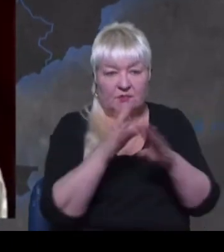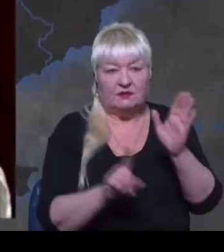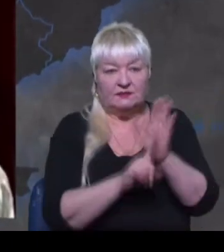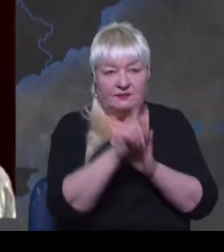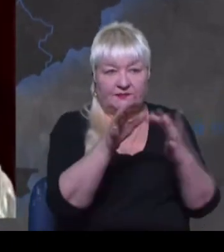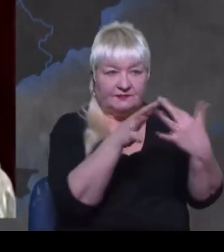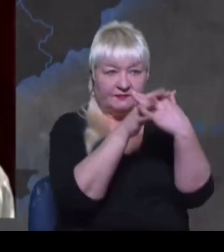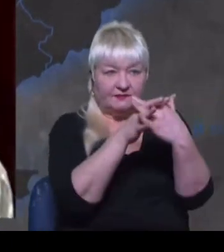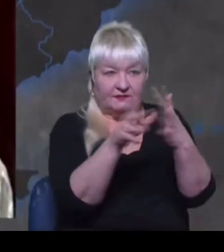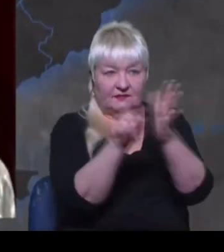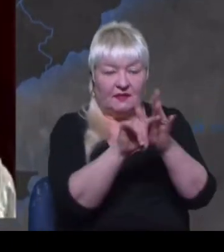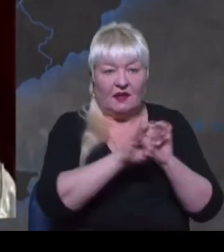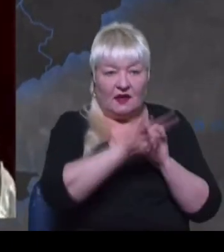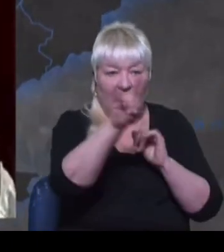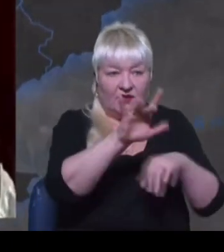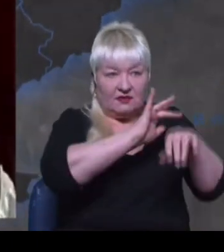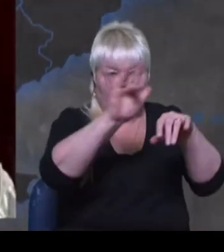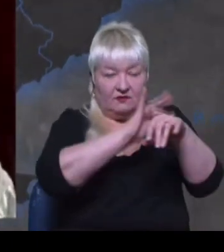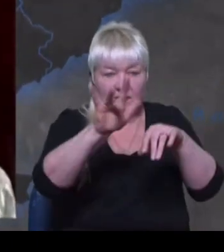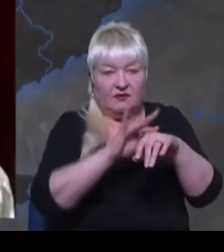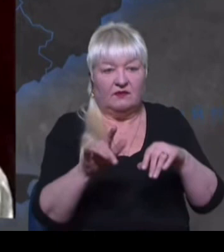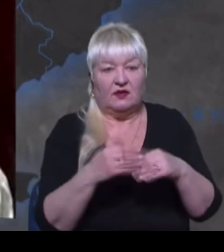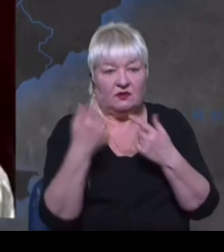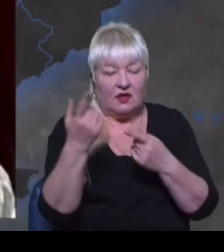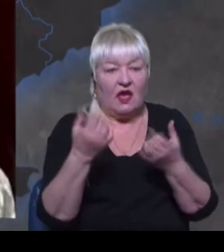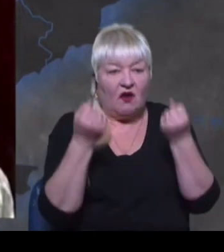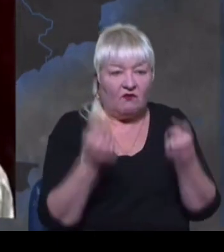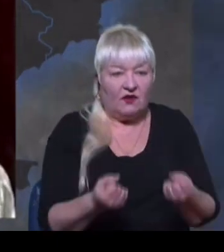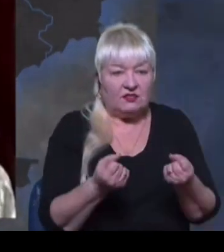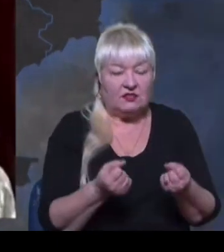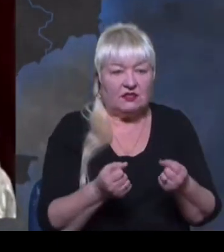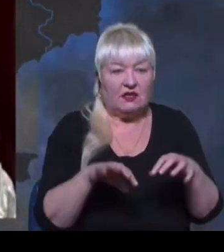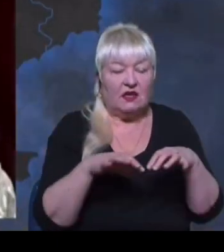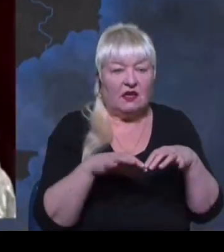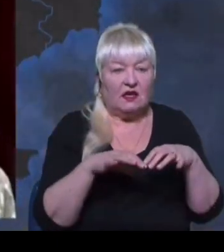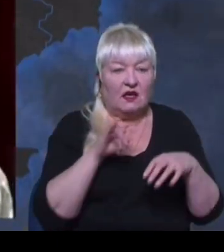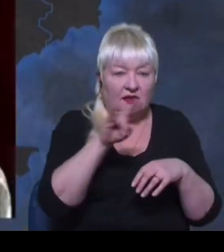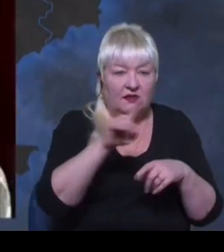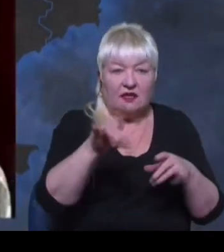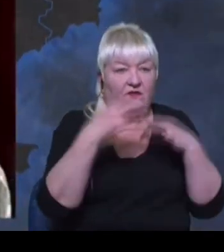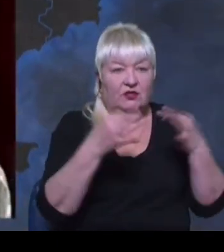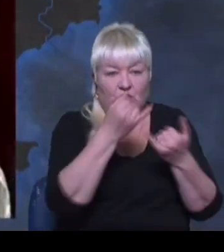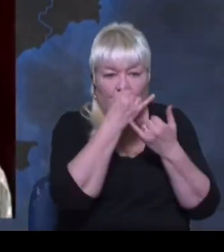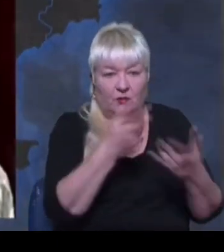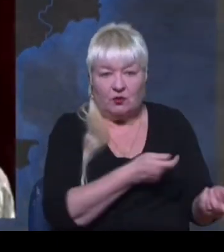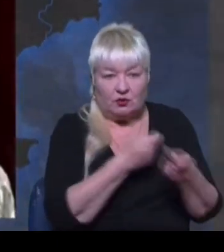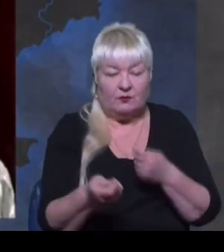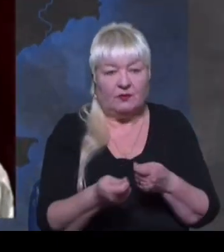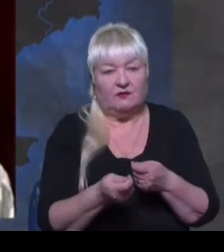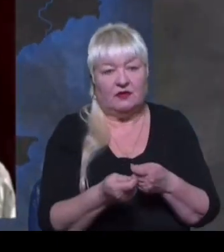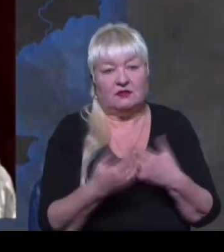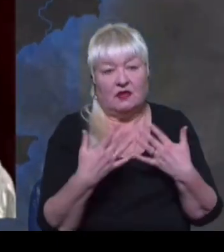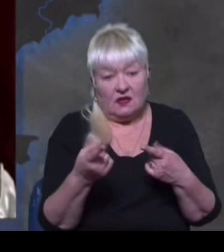авіацією, забивають цю авіацію. А особливо важкі транспортні дітаки, вони нічого не можуть туди довести, за кілька місяців просто